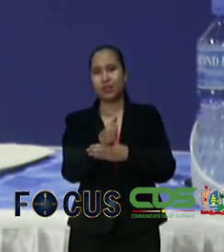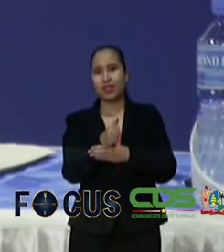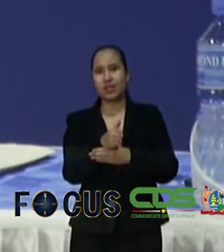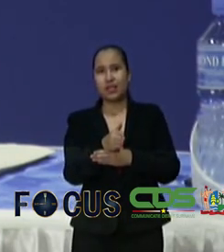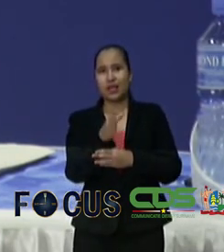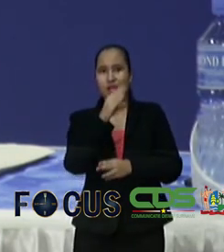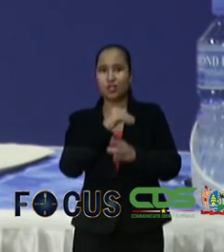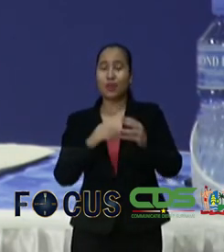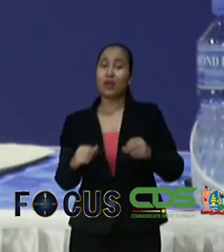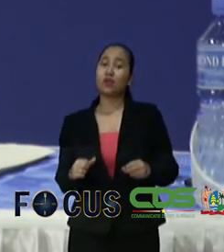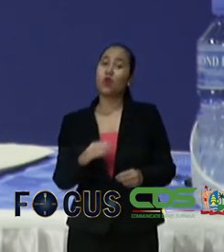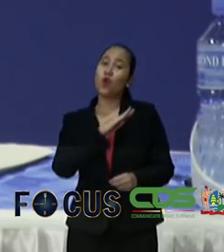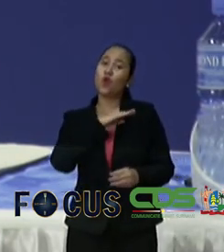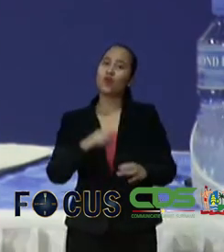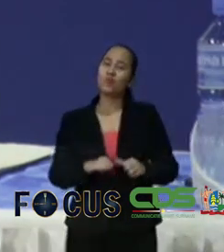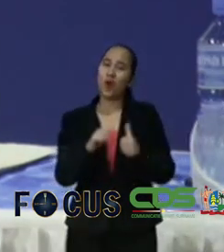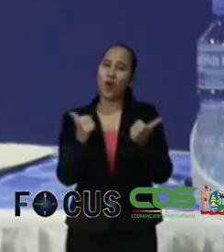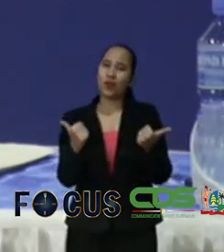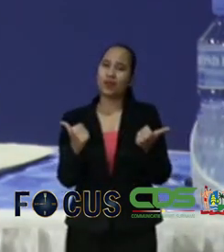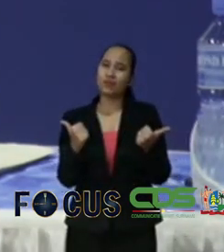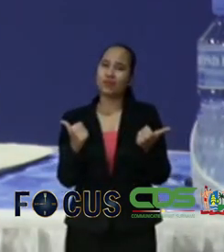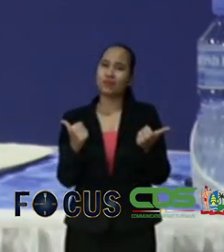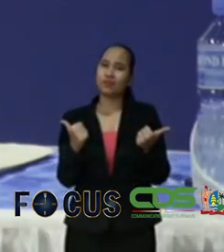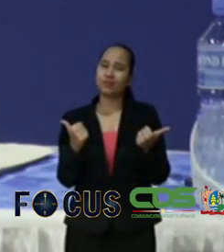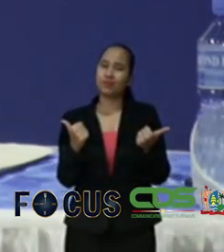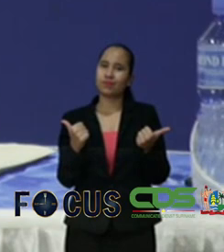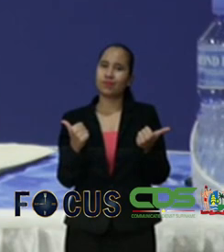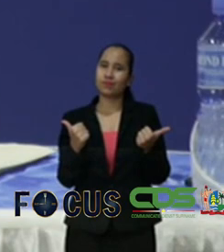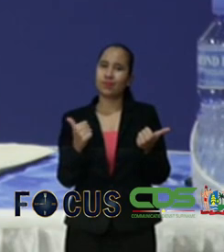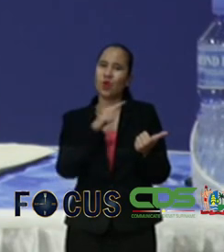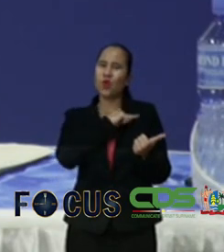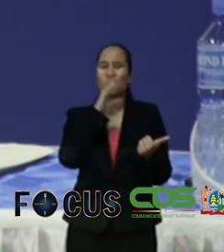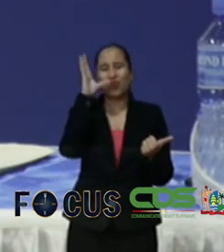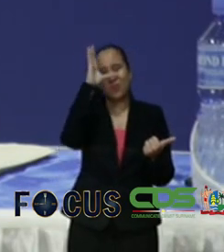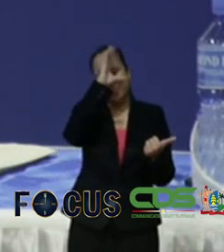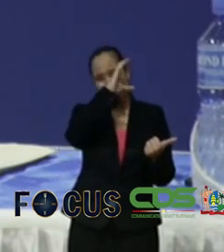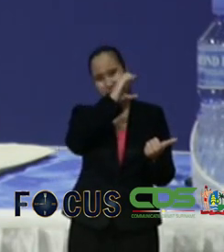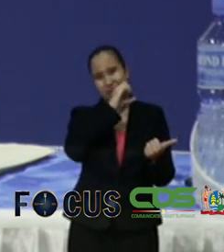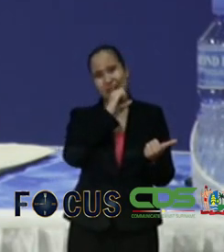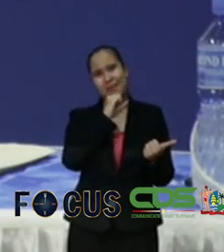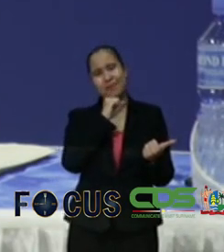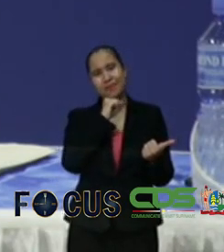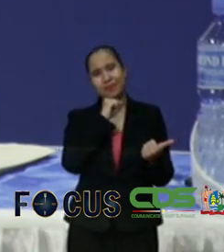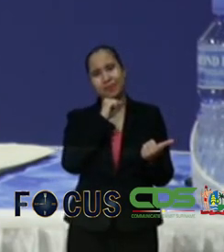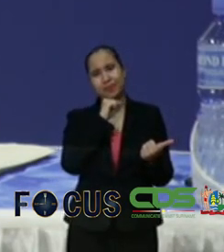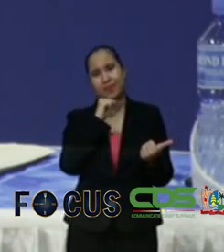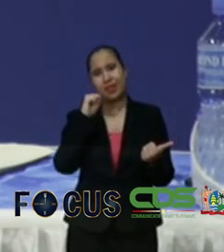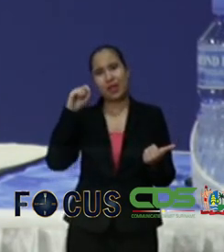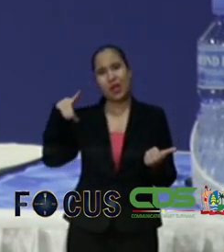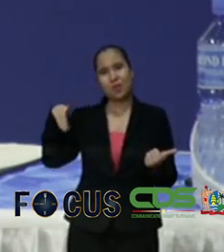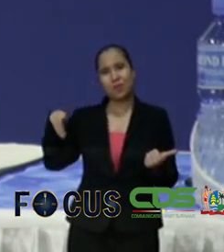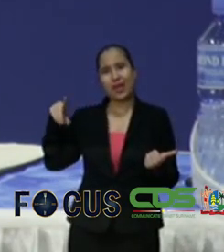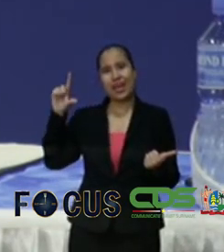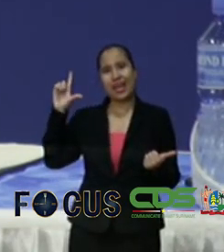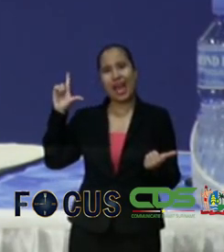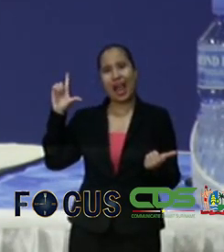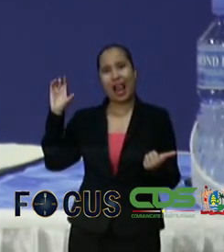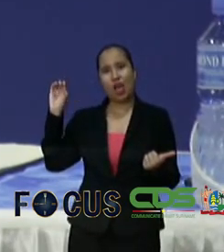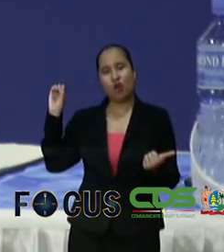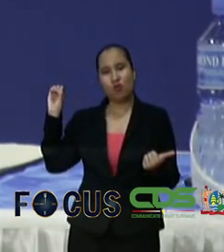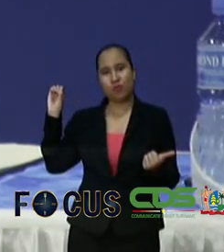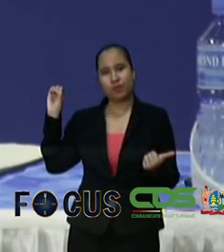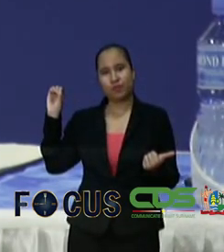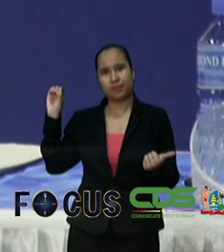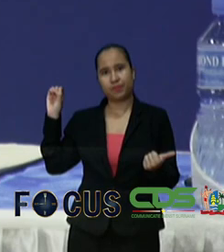gisteravond. En zeker ook begrip vanuit de PLO. De